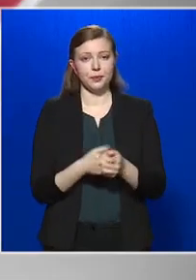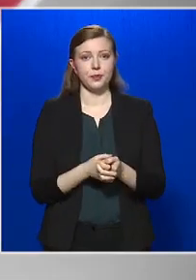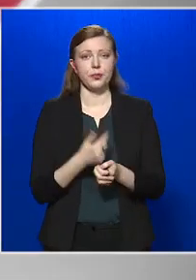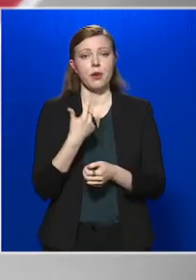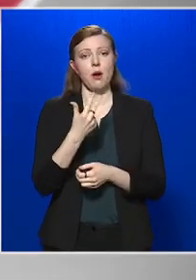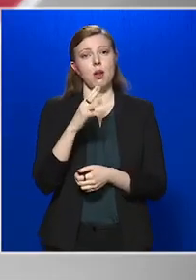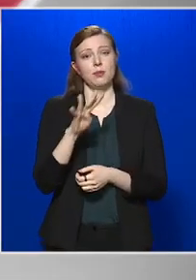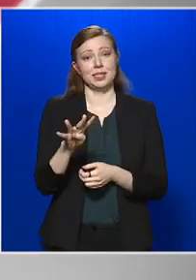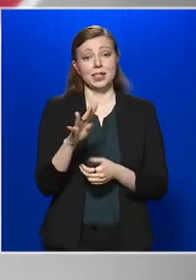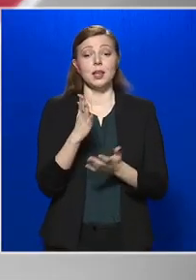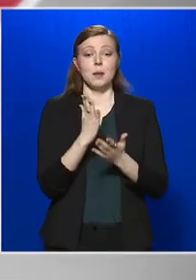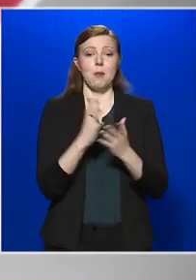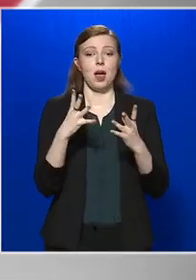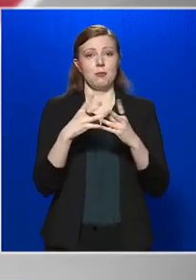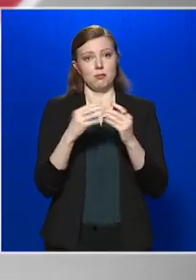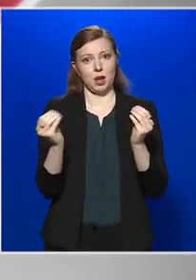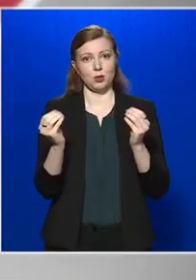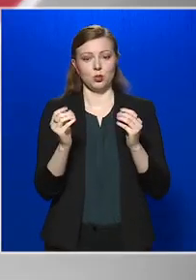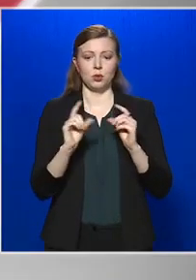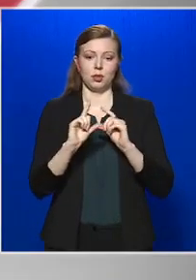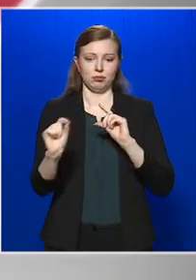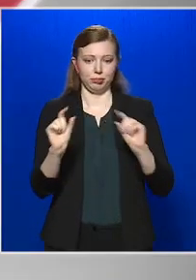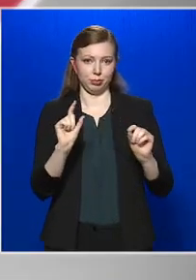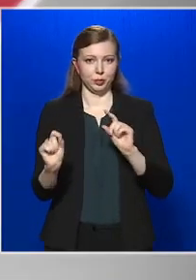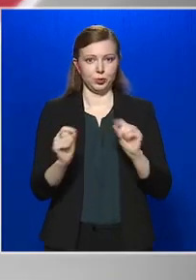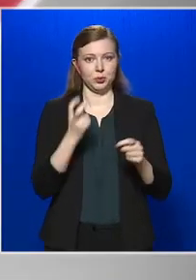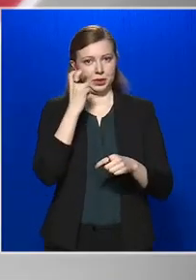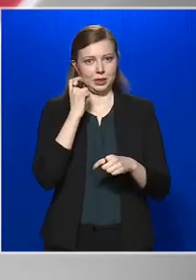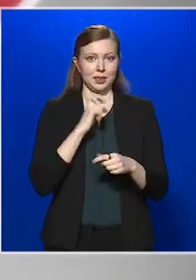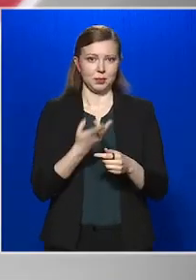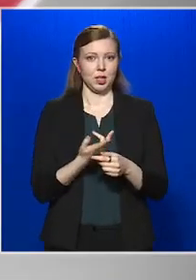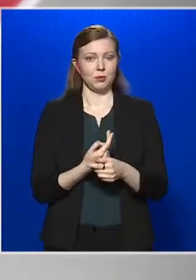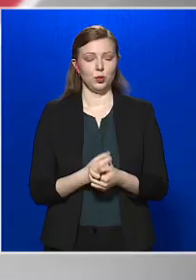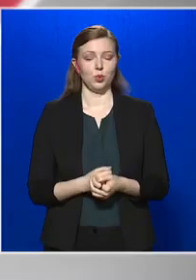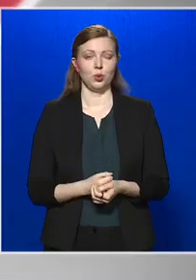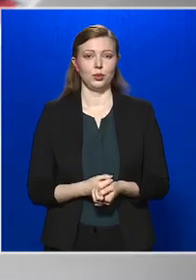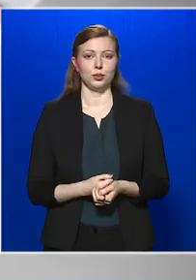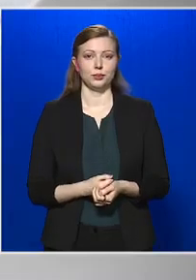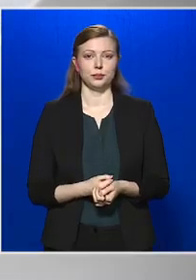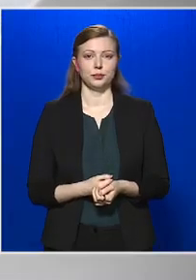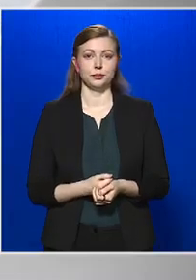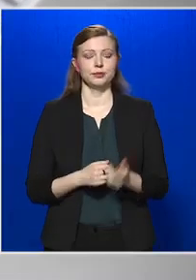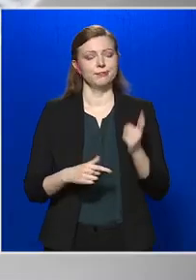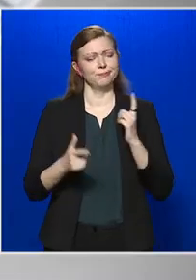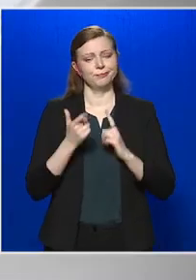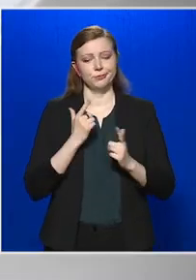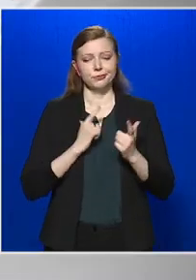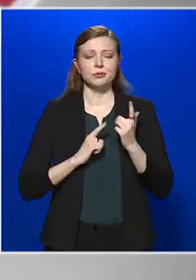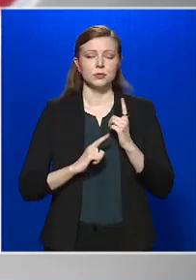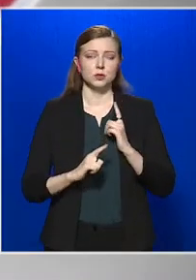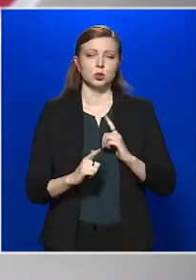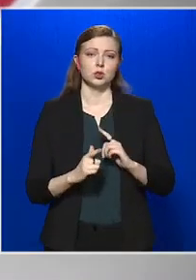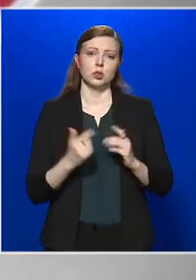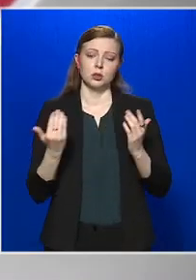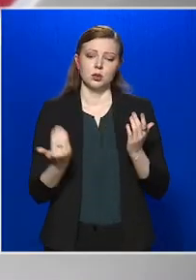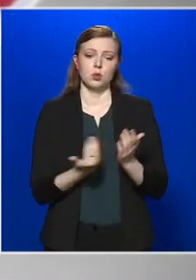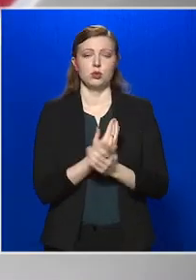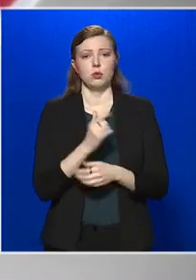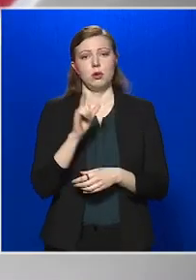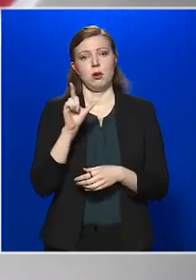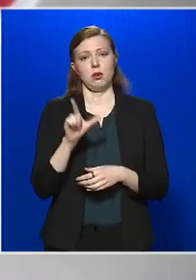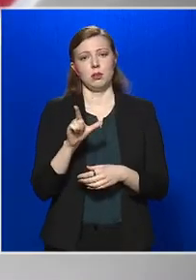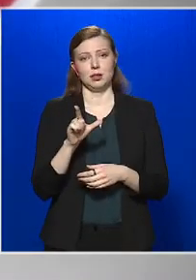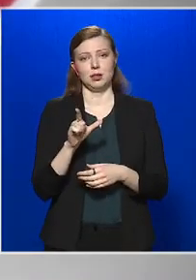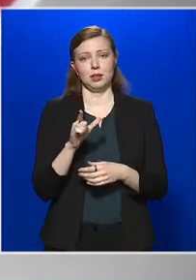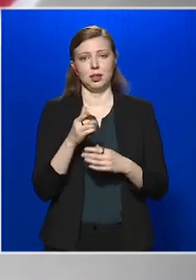34-en gyógyultan távoztak már az intézményből. Sajnos azonban ismét két